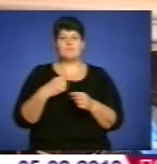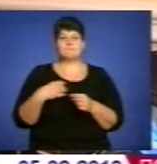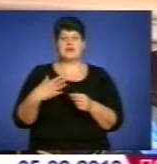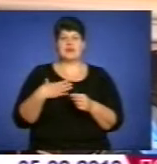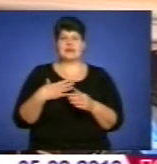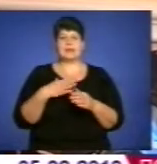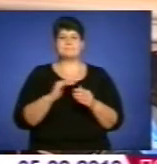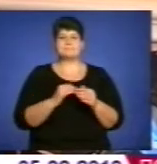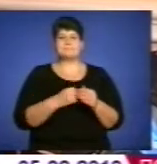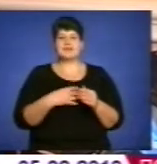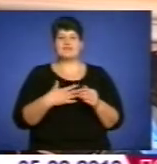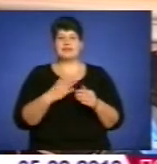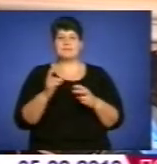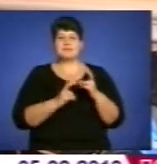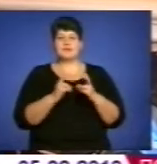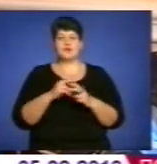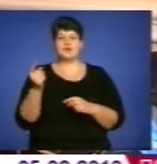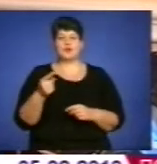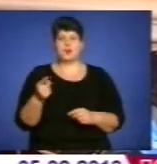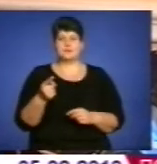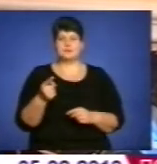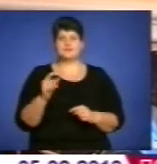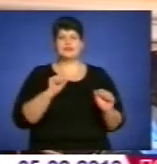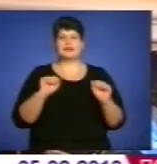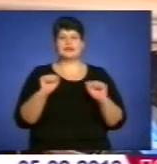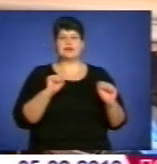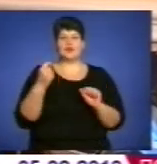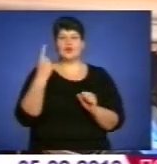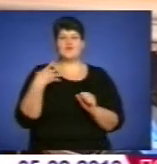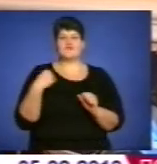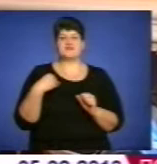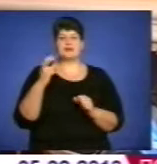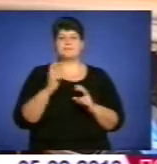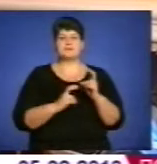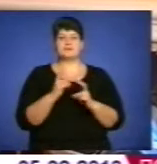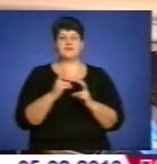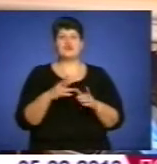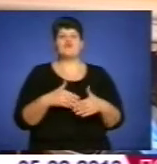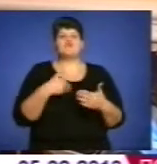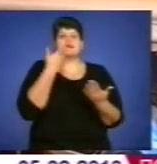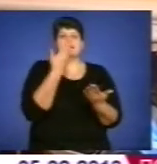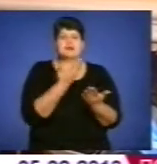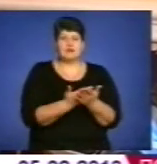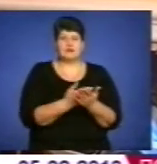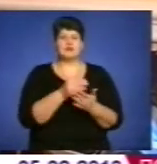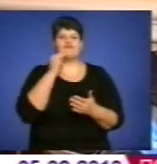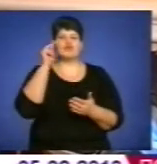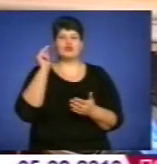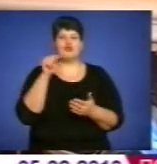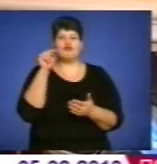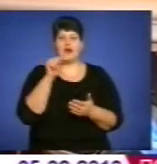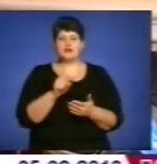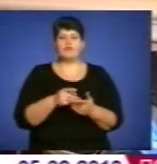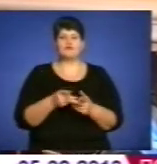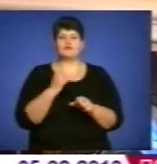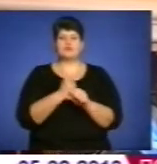Тернополя, а також керівник одного із львівських підприємств, яким прид'явлені обвинувачення, узкові злочині